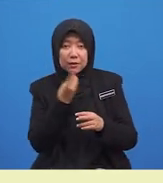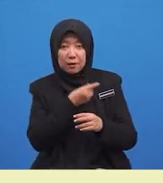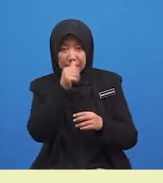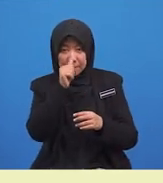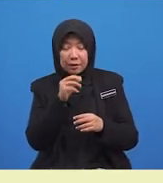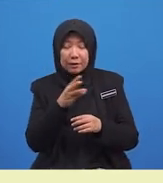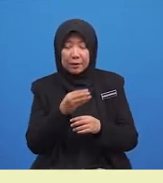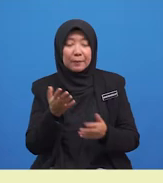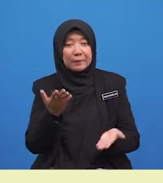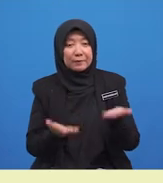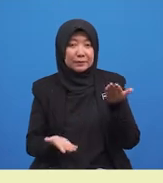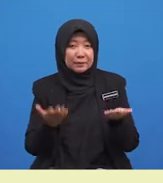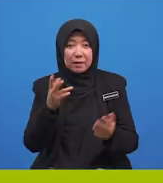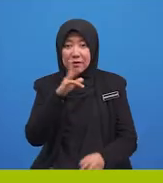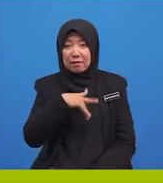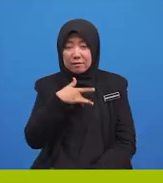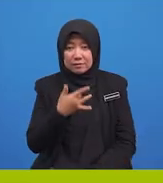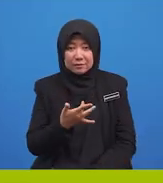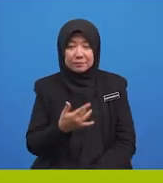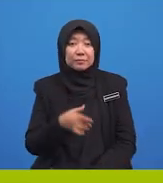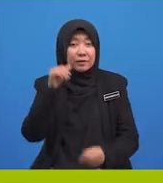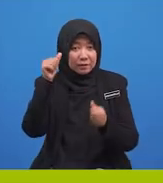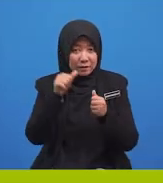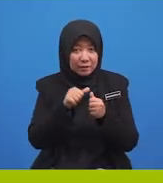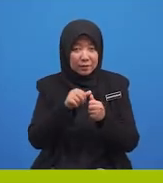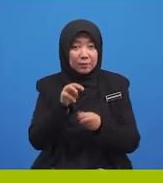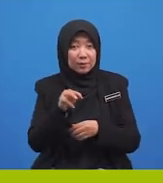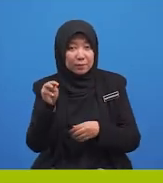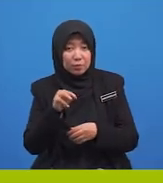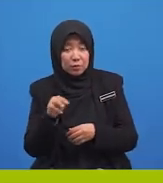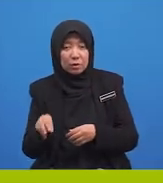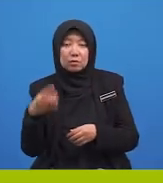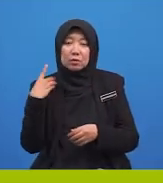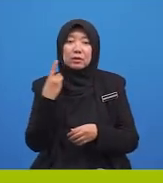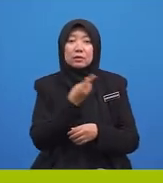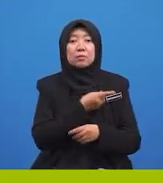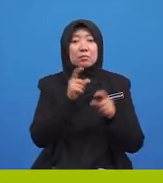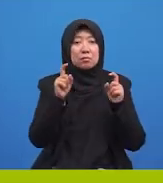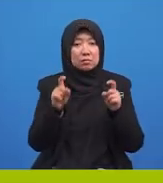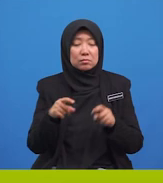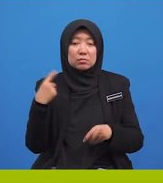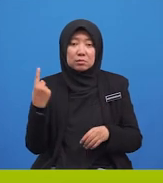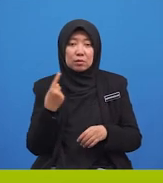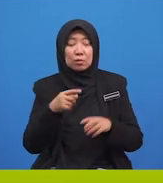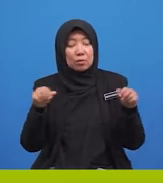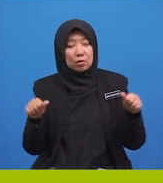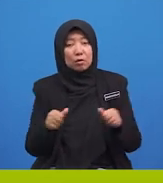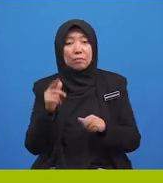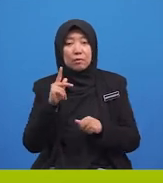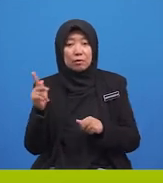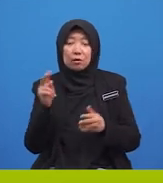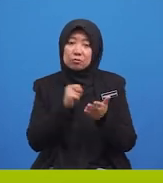dan bertimbang rasa. Ingat ya murid-murid, kita mestilah sentiasa mengamalkan